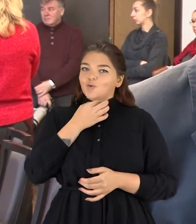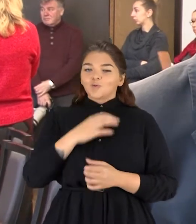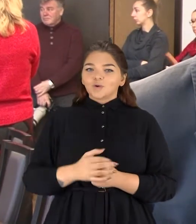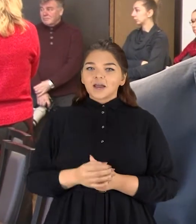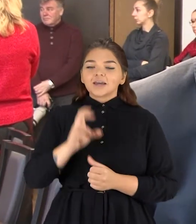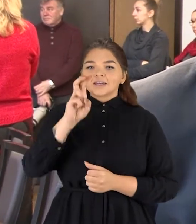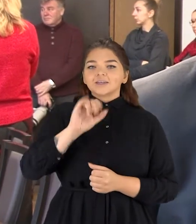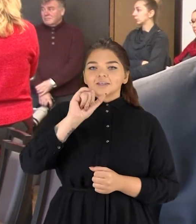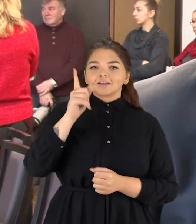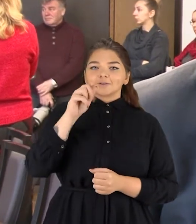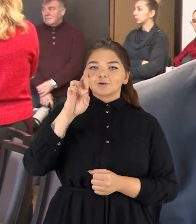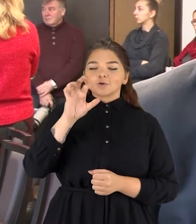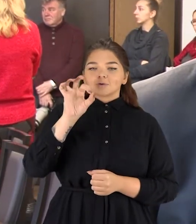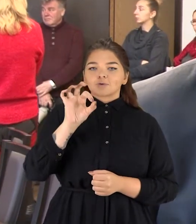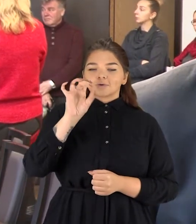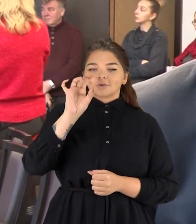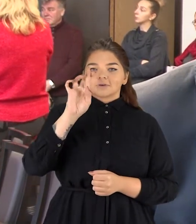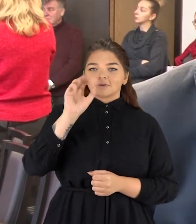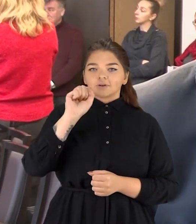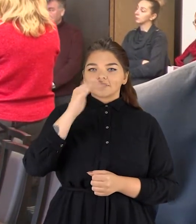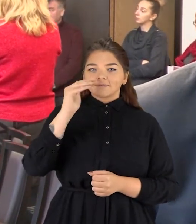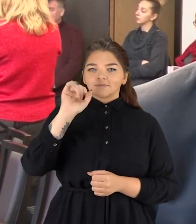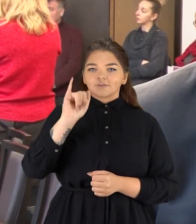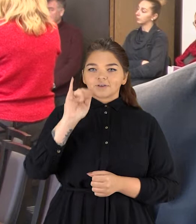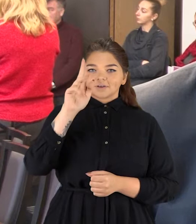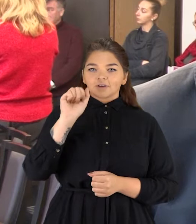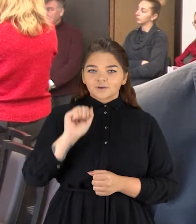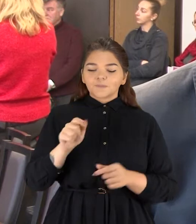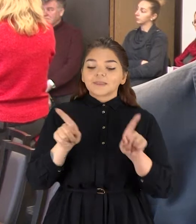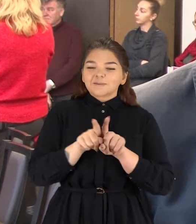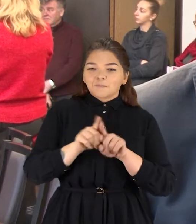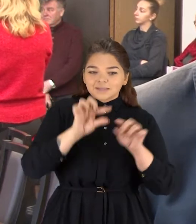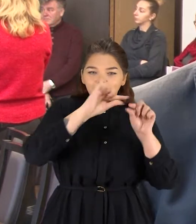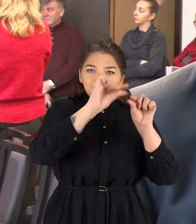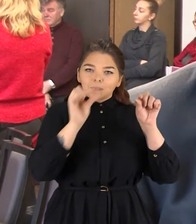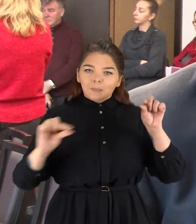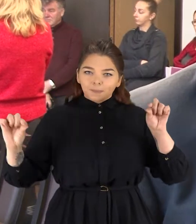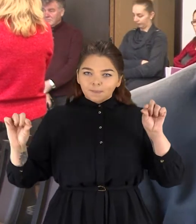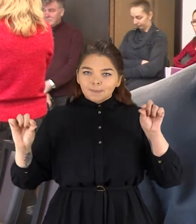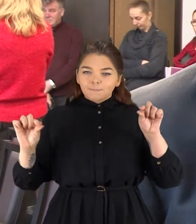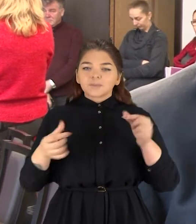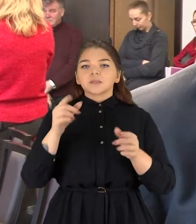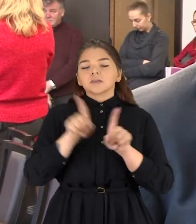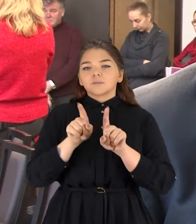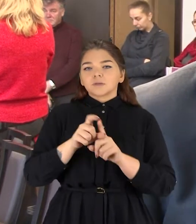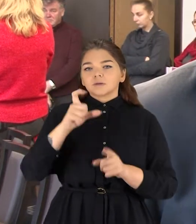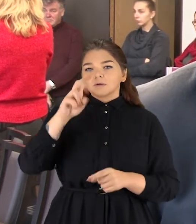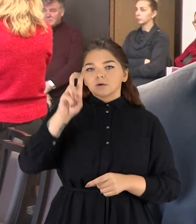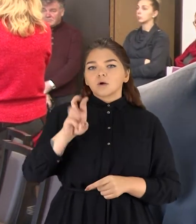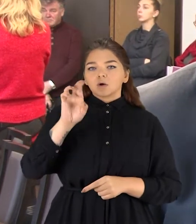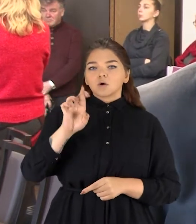labai populiai. Tai yra hidrografika, būtent padengimas tam tikrą plėvelę ir